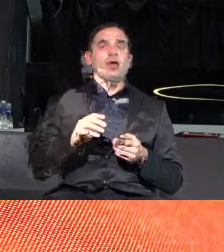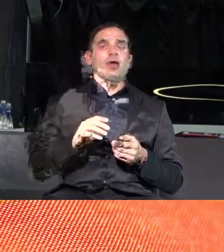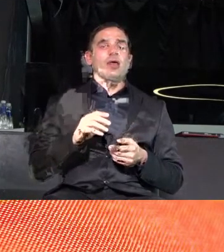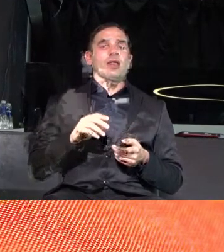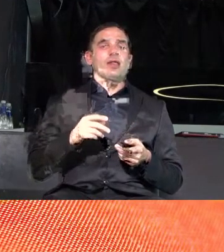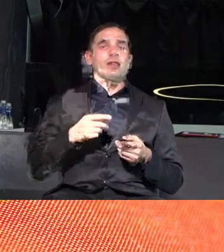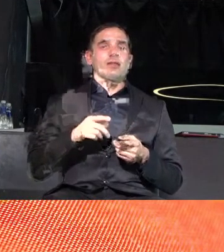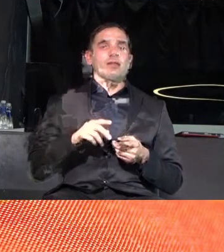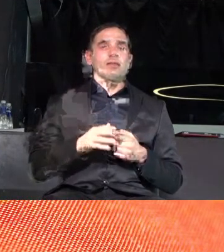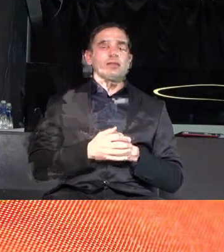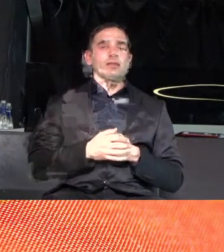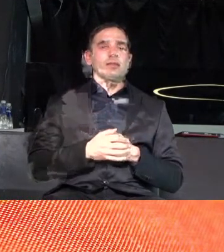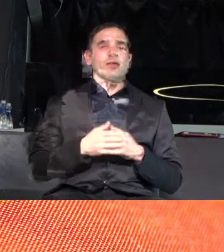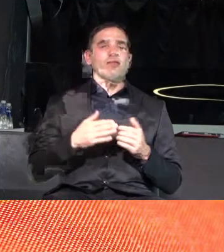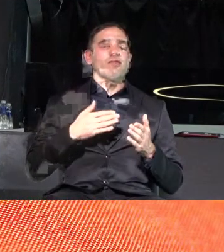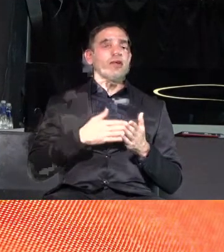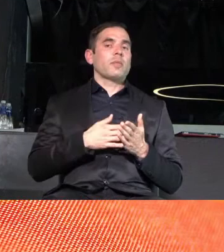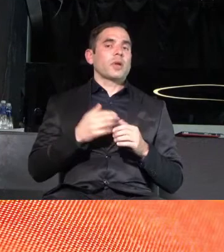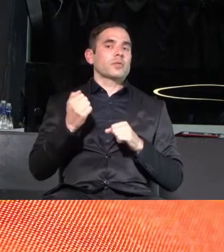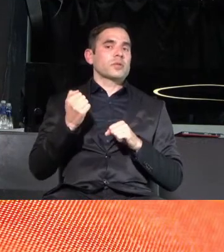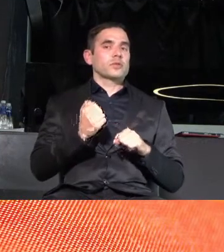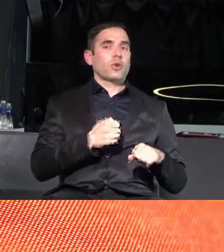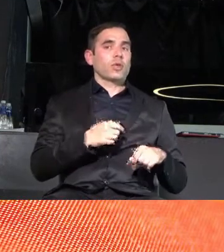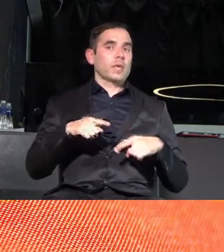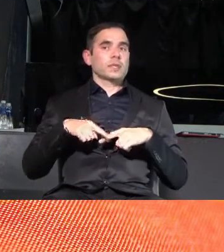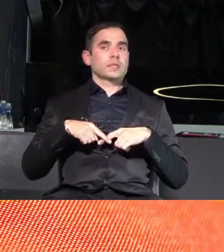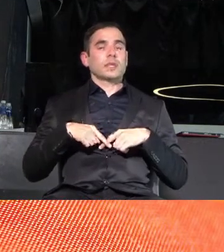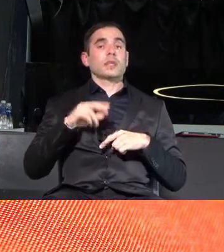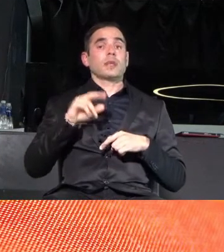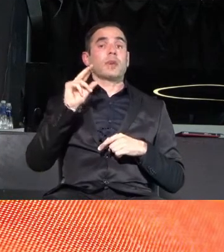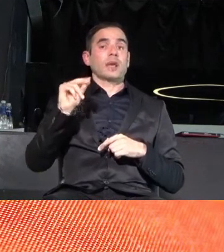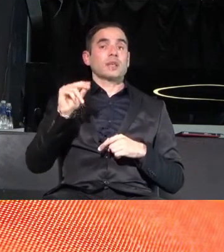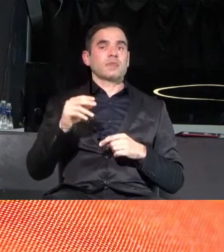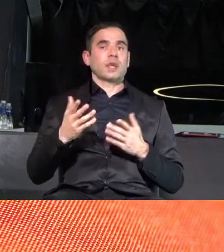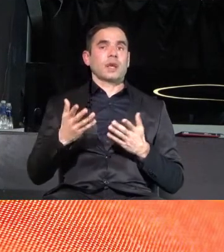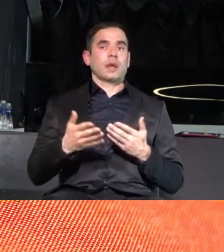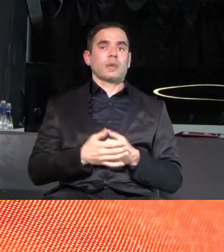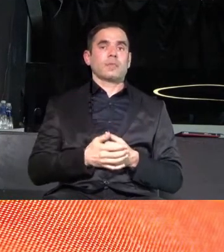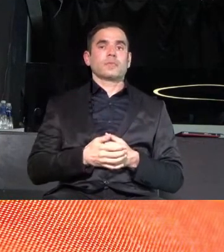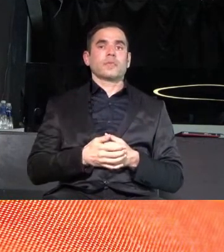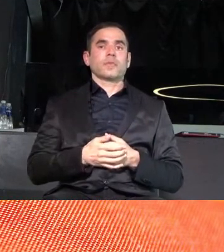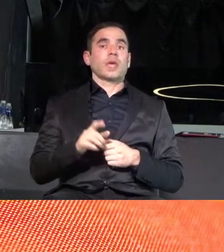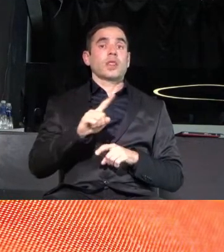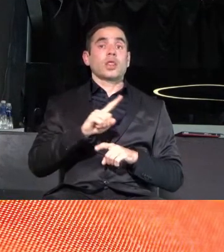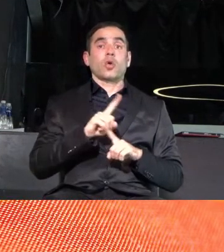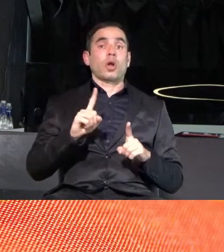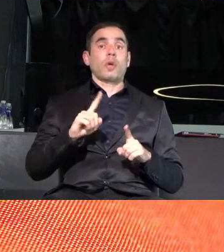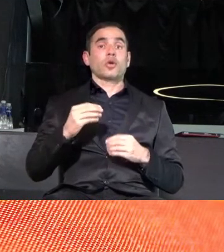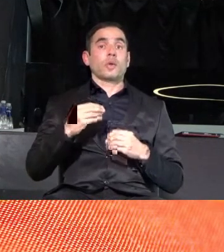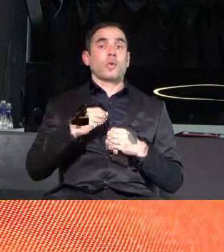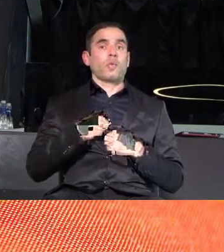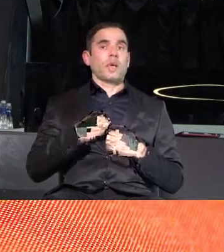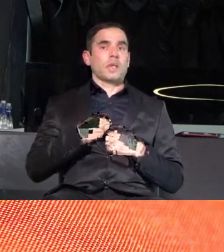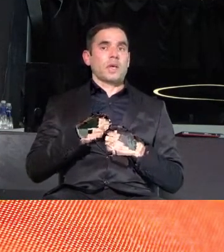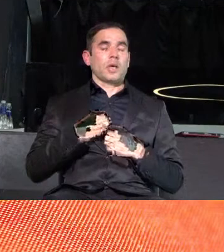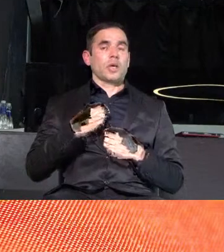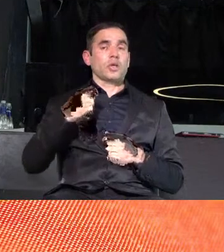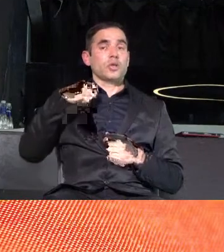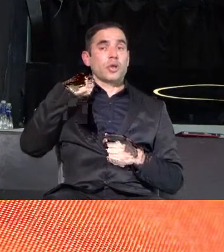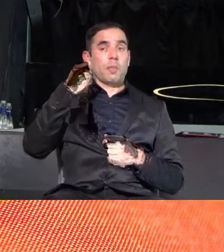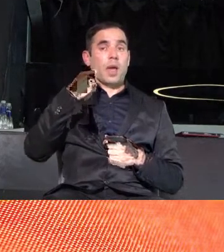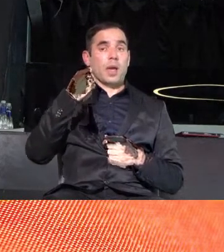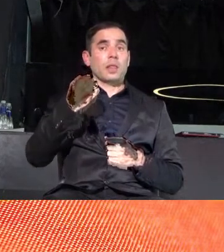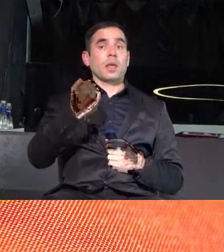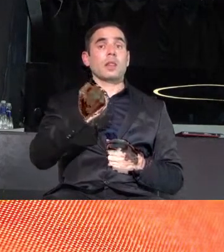документи, въпреки, че Конституционния съд им казва така. Никой не може да ме убеди, че майката на